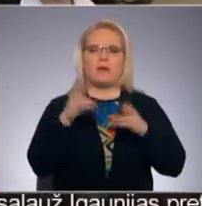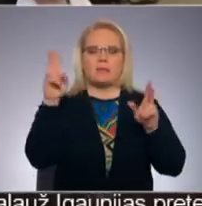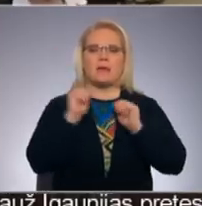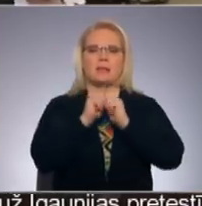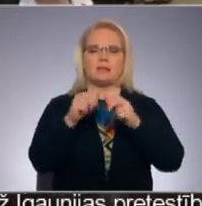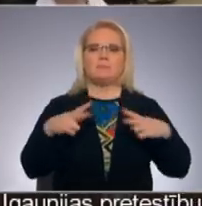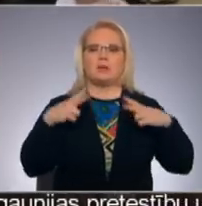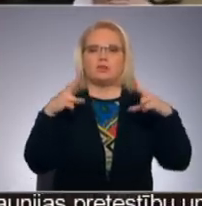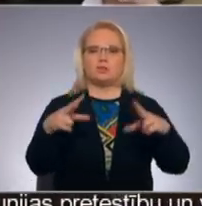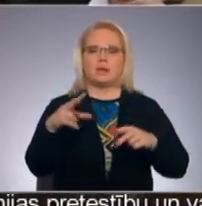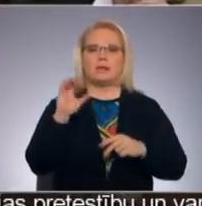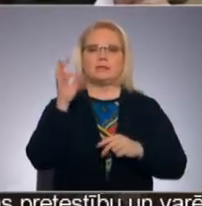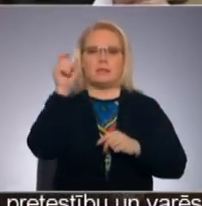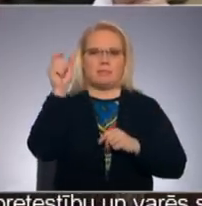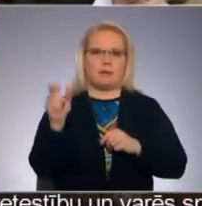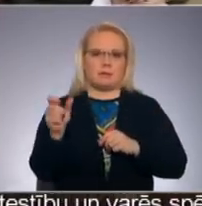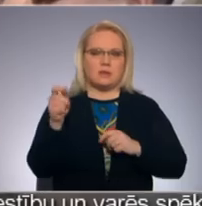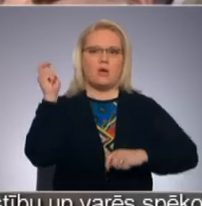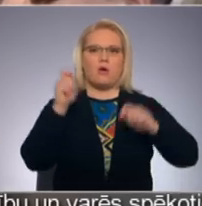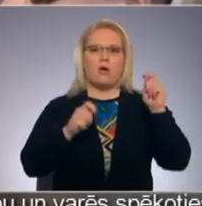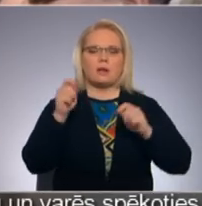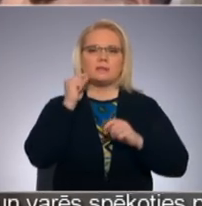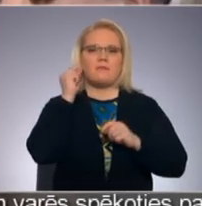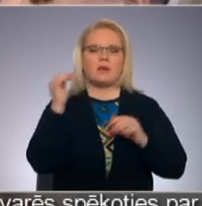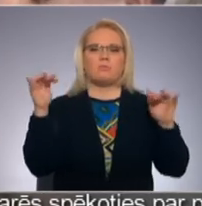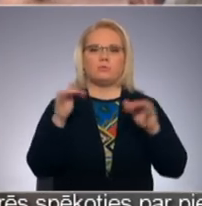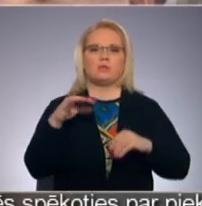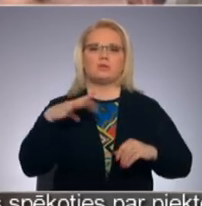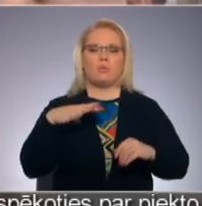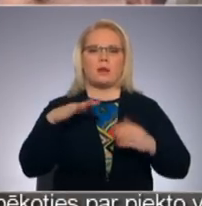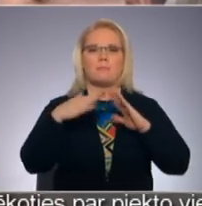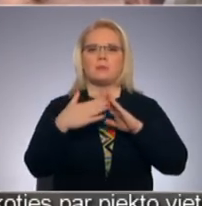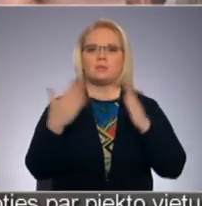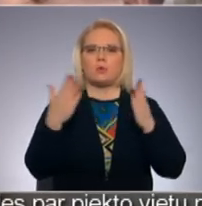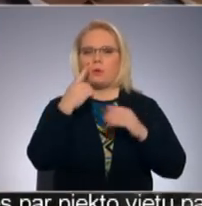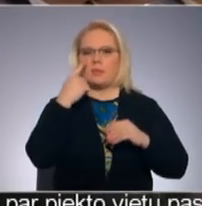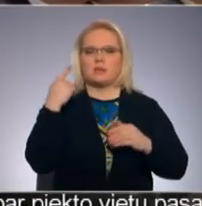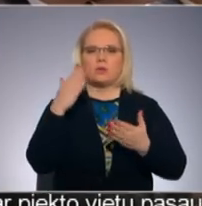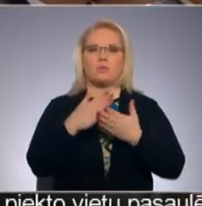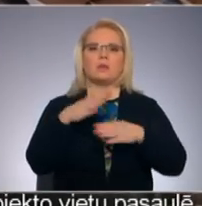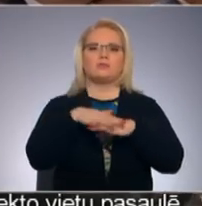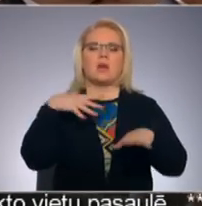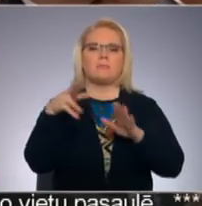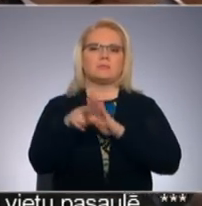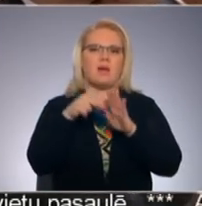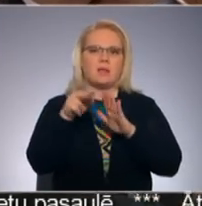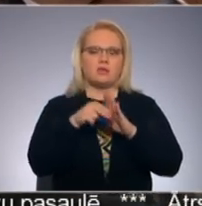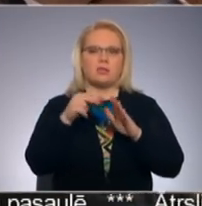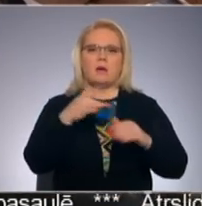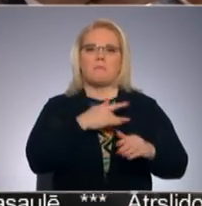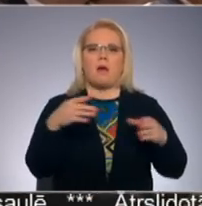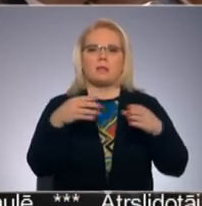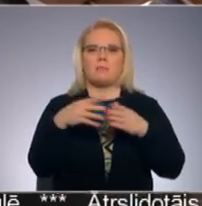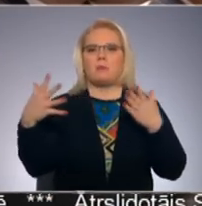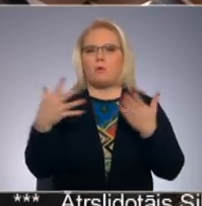līdzpriekšsādētais Raivis Dzintars. Kongresa biedri pulcējās ogrē, pilsētā, kurā nesanotikušajās sēmas vēlēšanās, partija